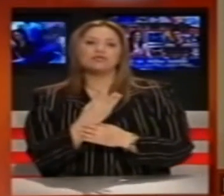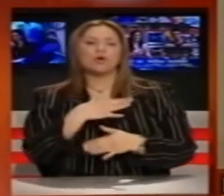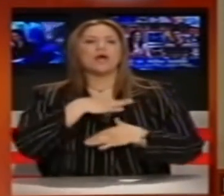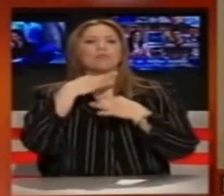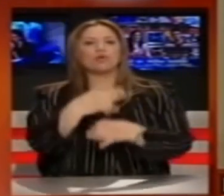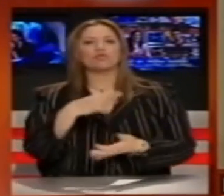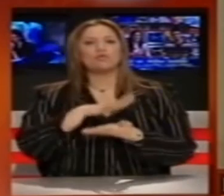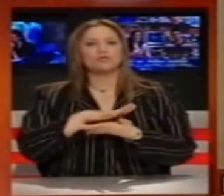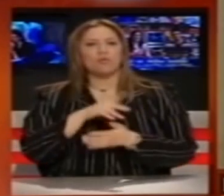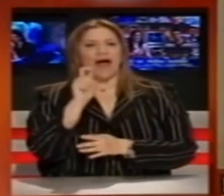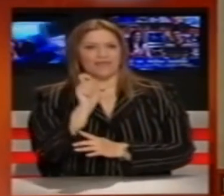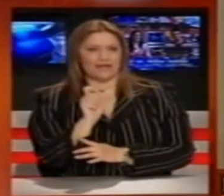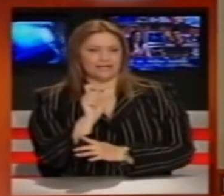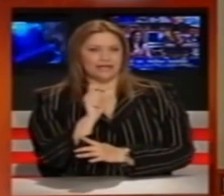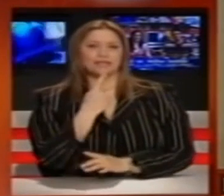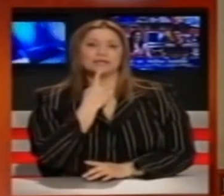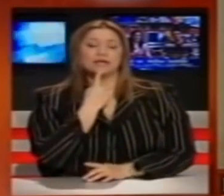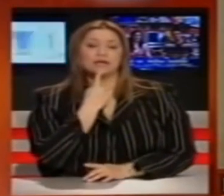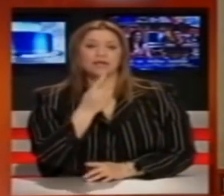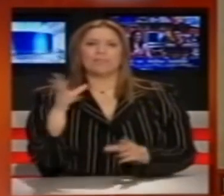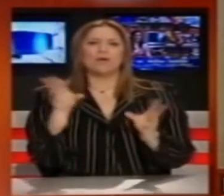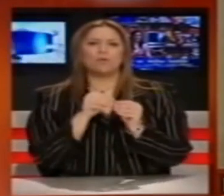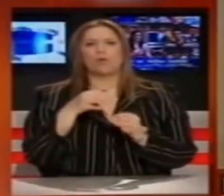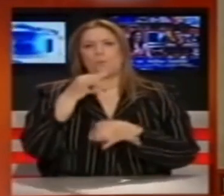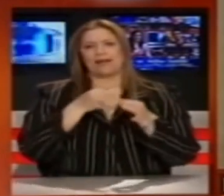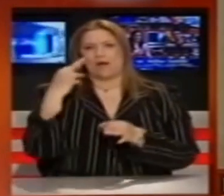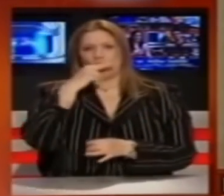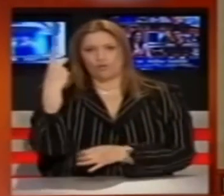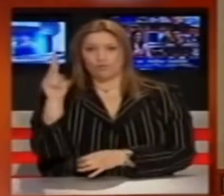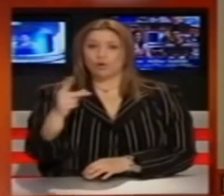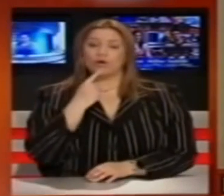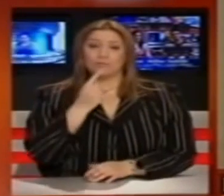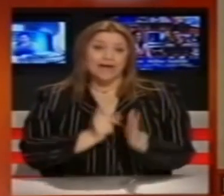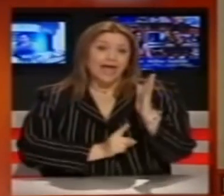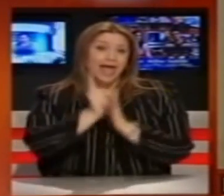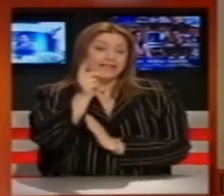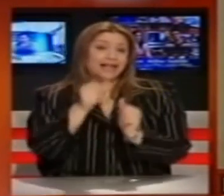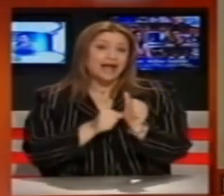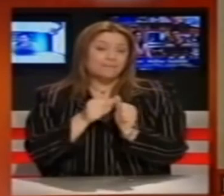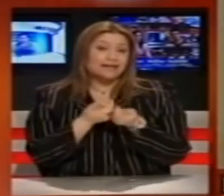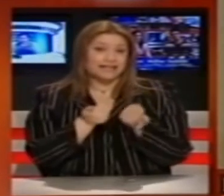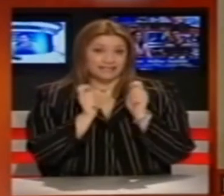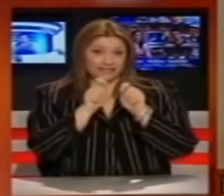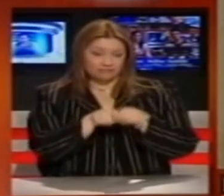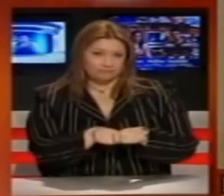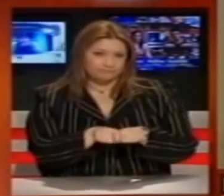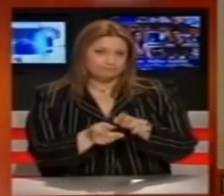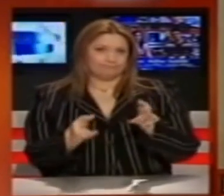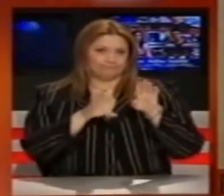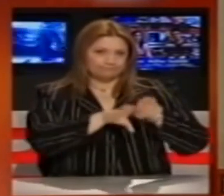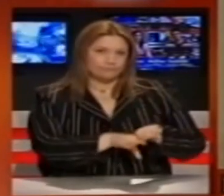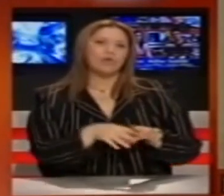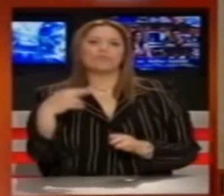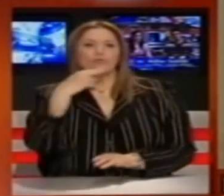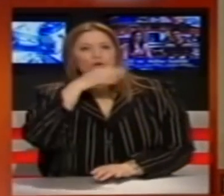διεστώματος του εκπροσώπου Νίκου Αθανασάκη σχολίασε την ομιλία του Πρωθυπουργού λέγοντας ότι ύστερα από 11 μήνες